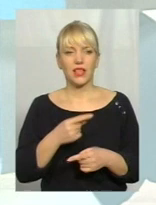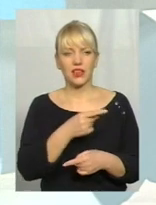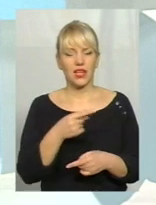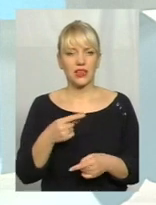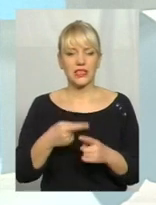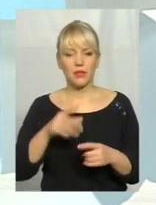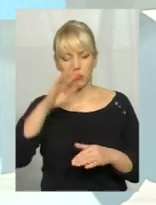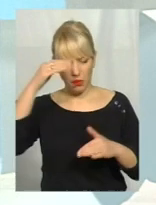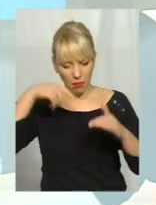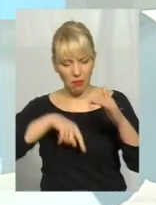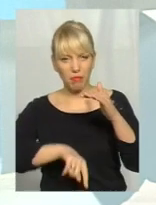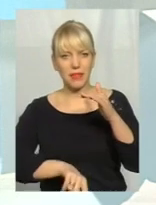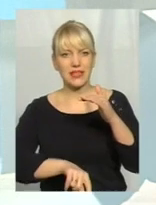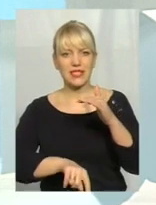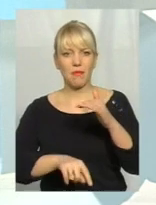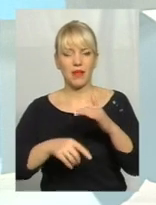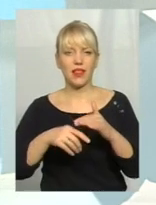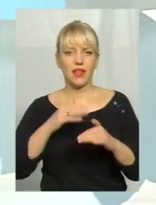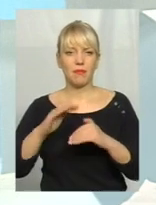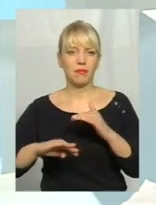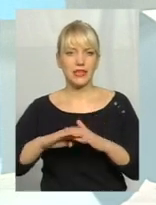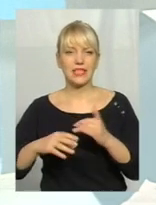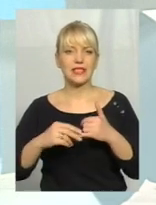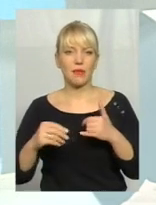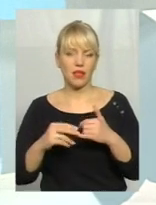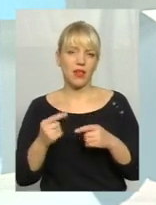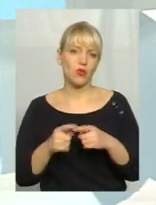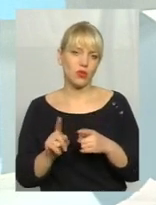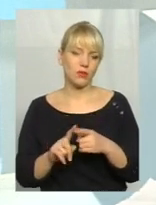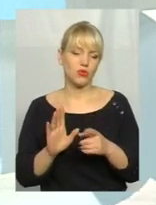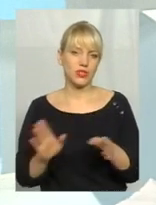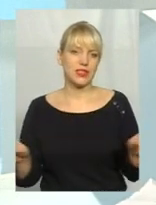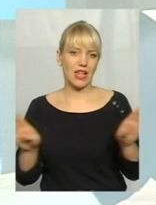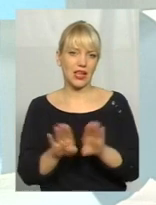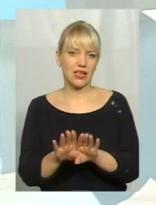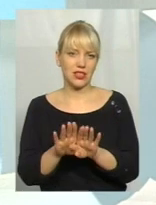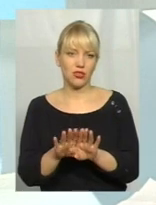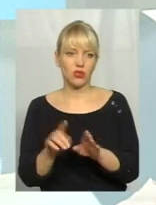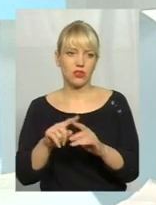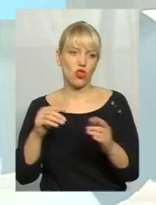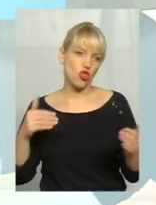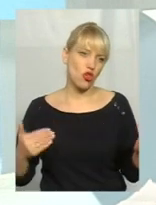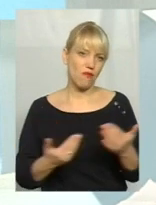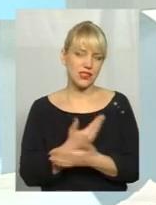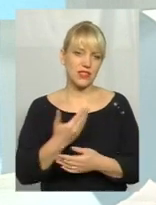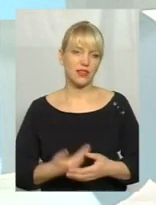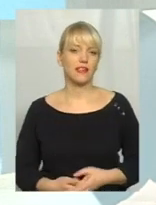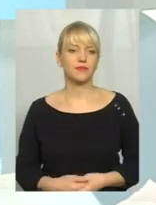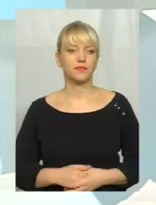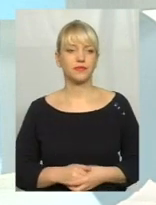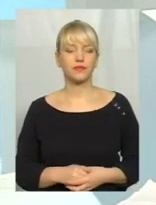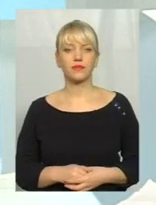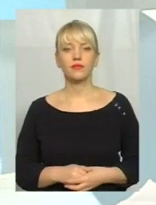буде під землею, воно буде закрите від абсолютно всіх. І то є насправді дуже інноваційно і класно. І